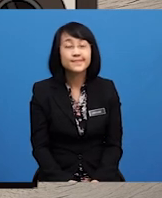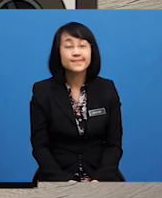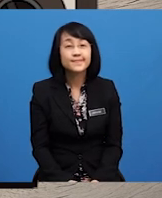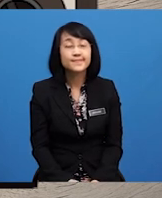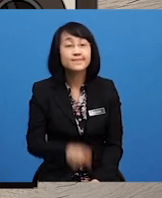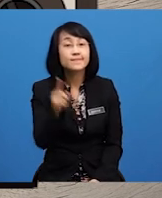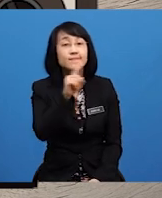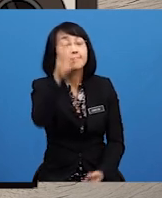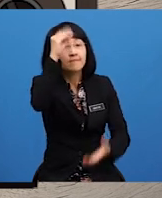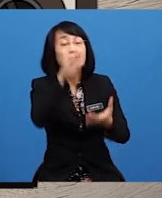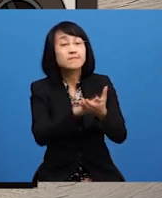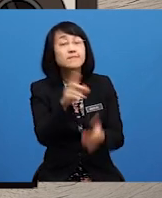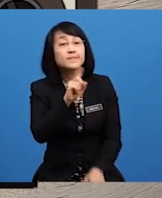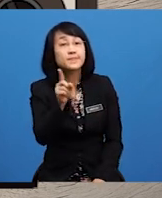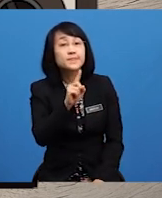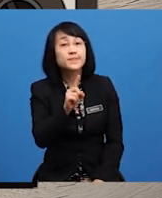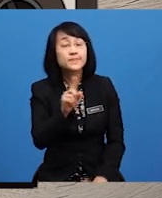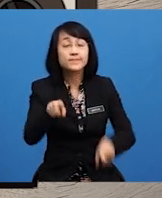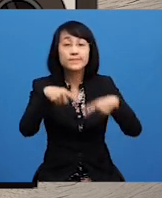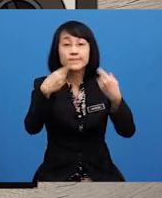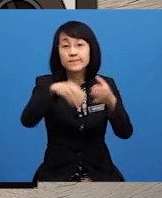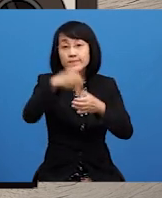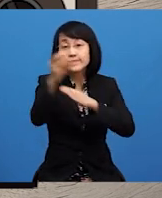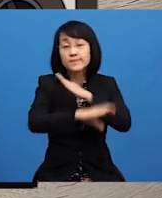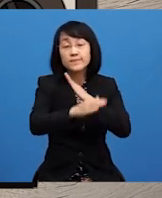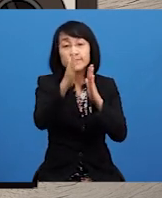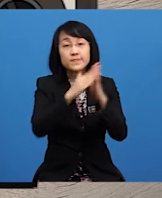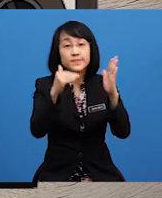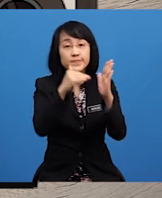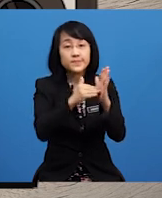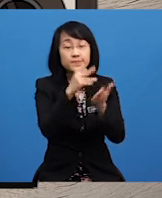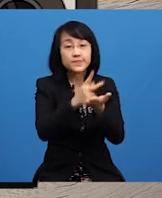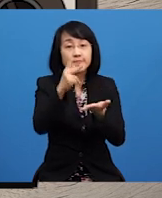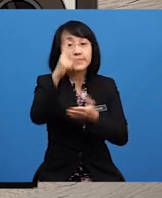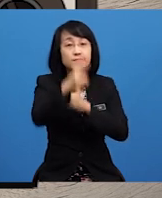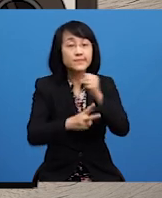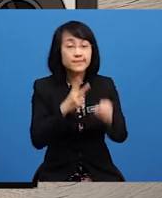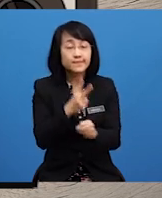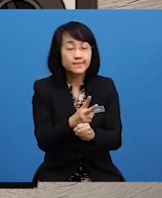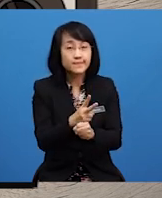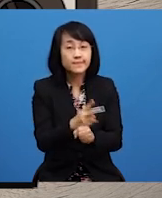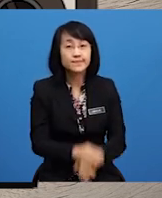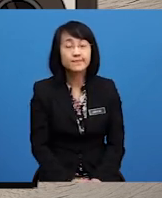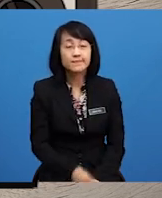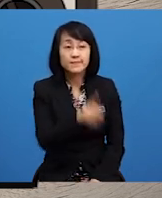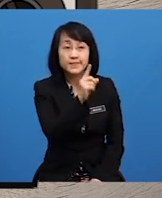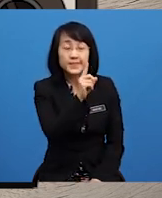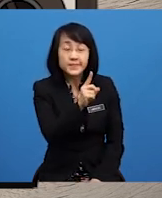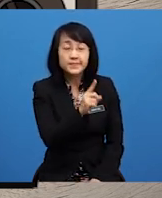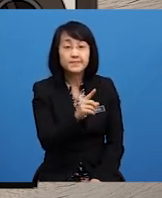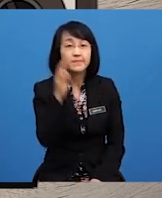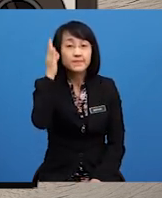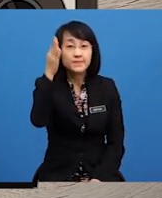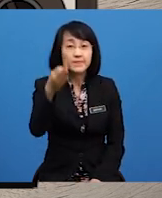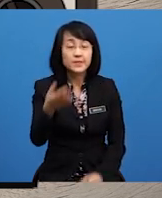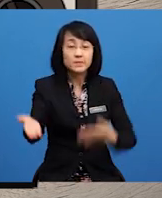Kapten ke mana Pula kali ini Dia ke New Zealand Ada kursus Dua tahun Tinggalkanlah selalu Satu hari nanti Dia bawa balik Perempuan orang